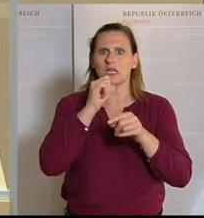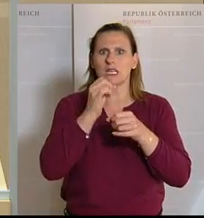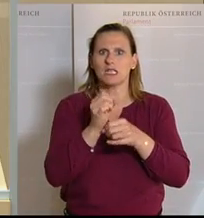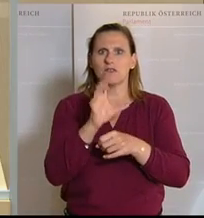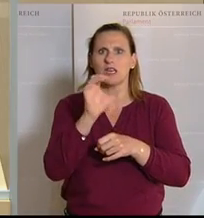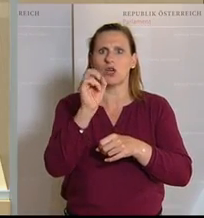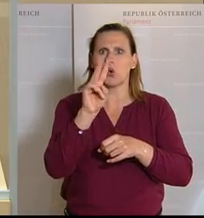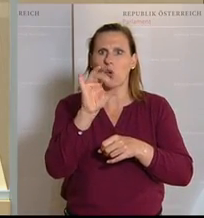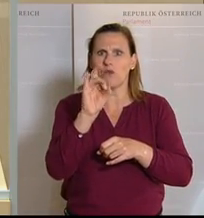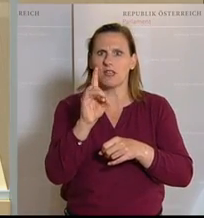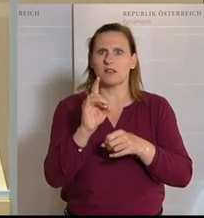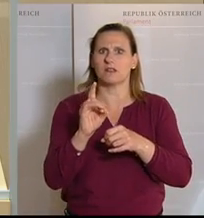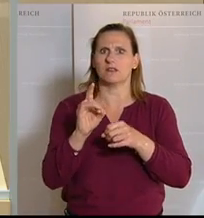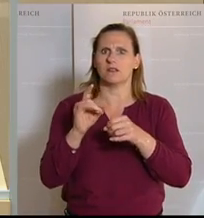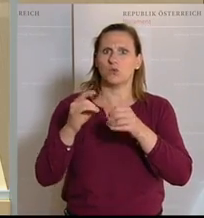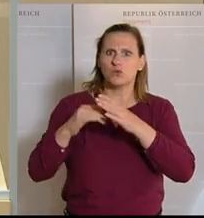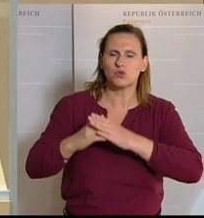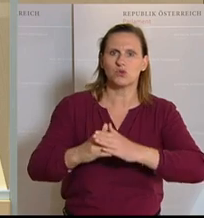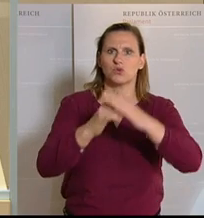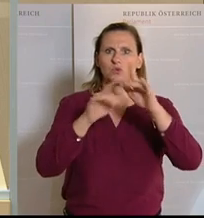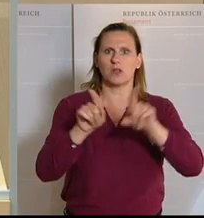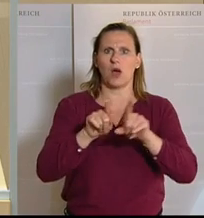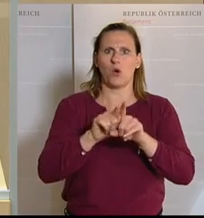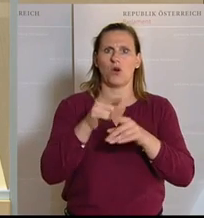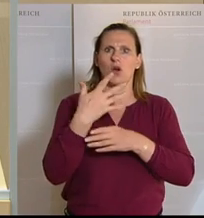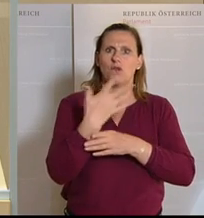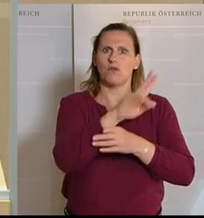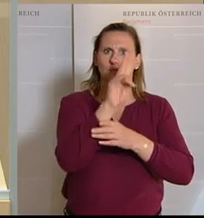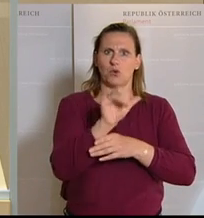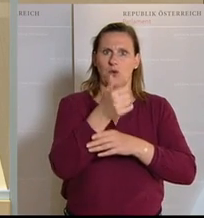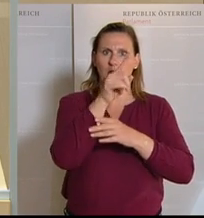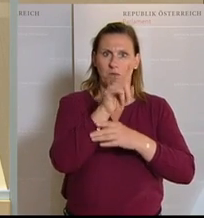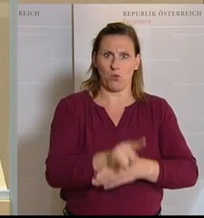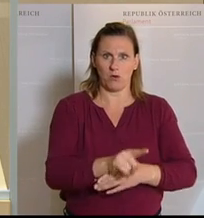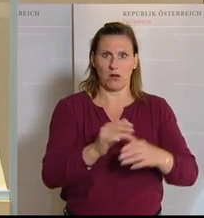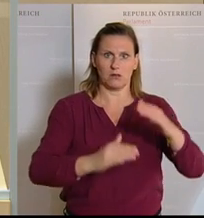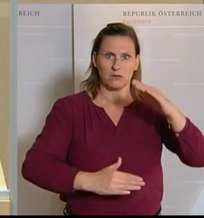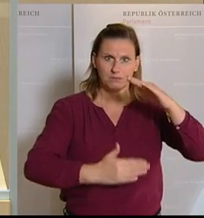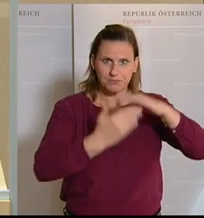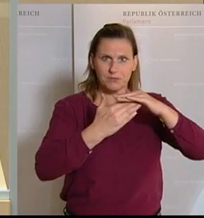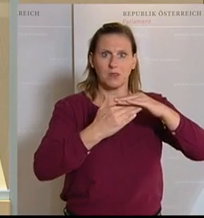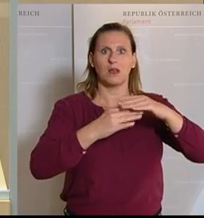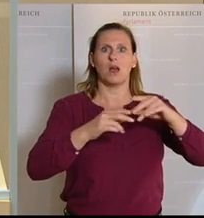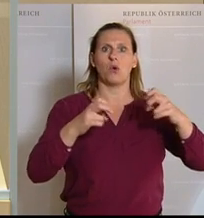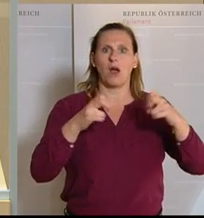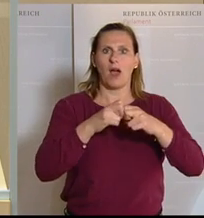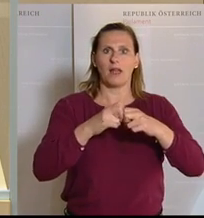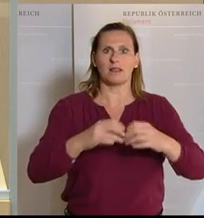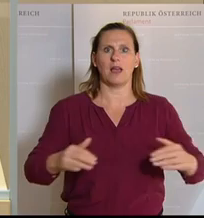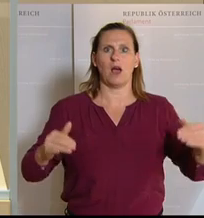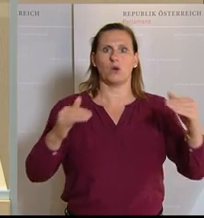Außerdem wird eine Mindestförderhöhe von 500 Euro pro Monat eingeführt. Der Corona-Familienhärteausgleich wird vom